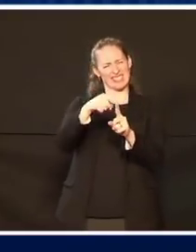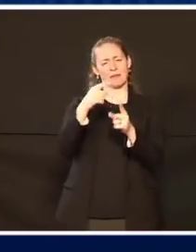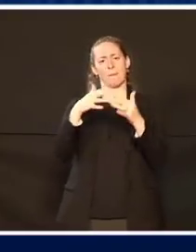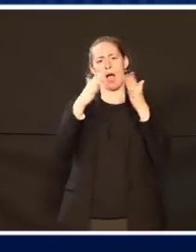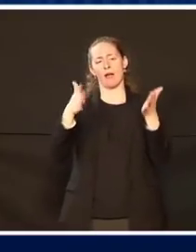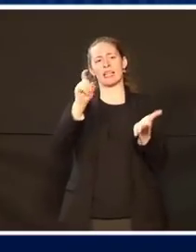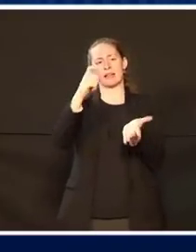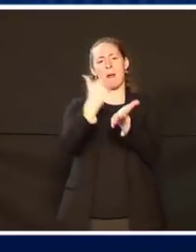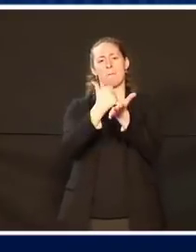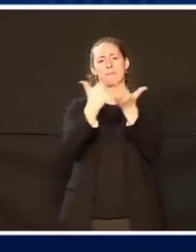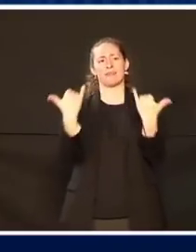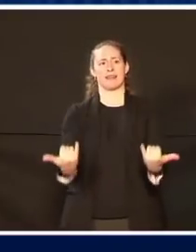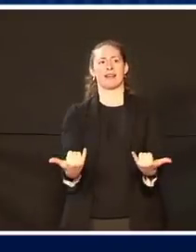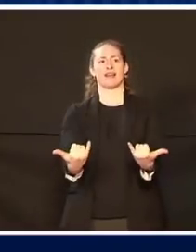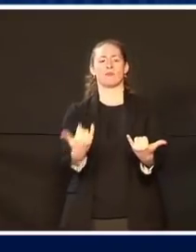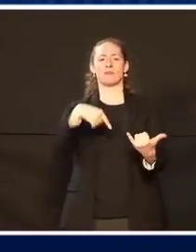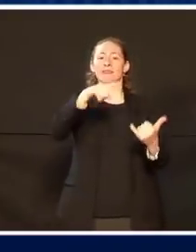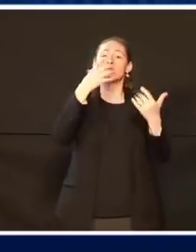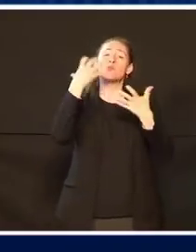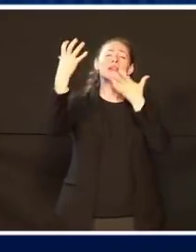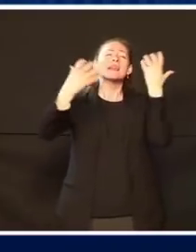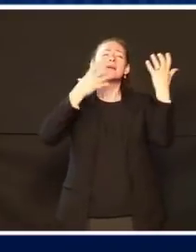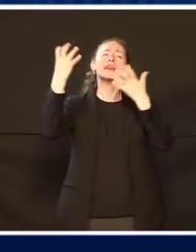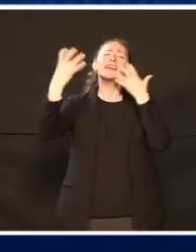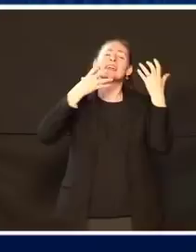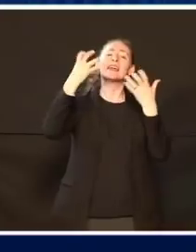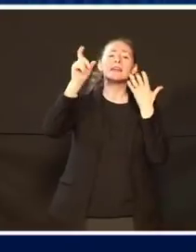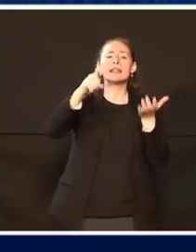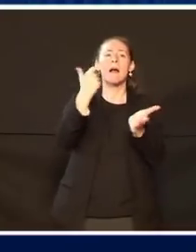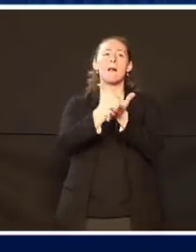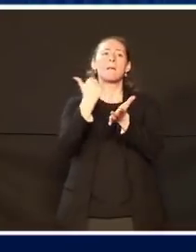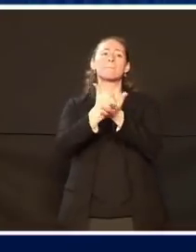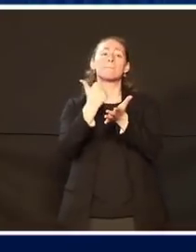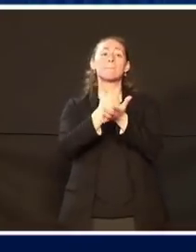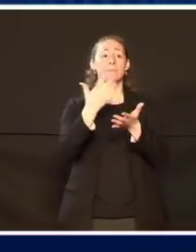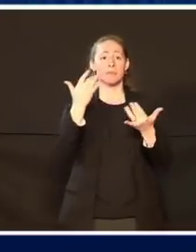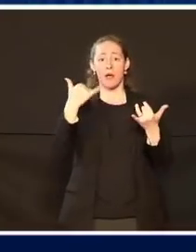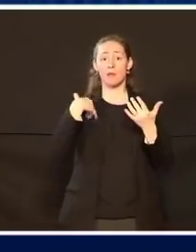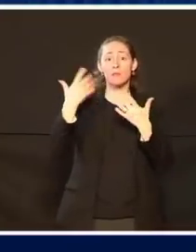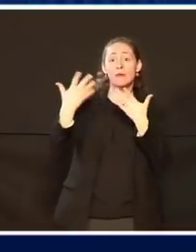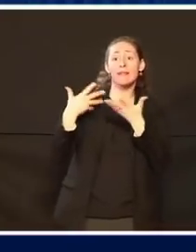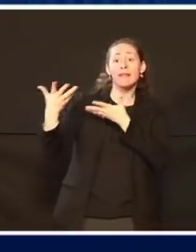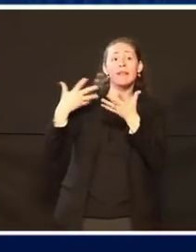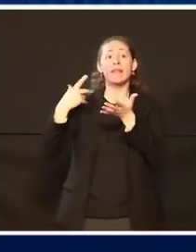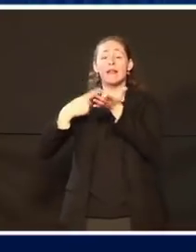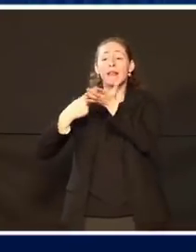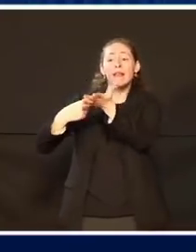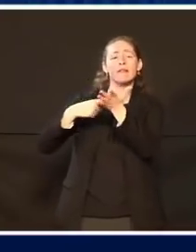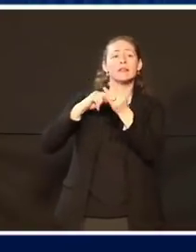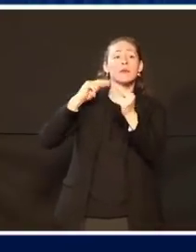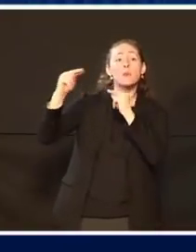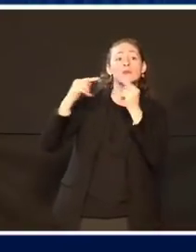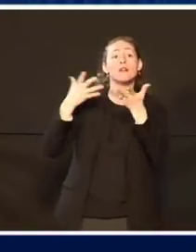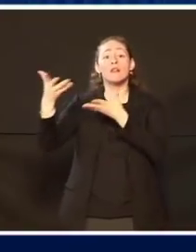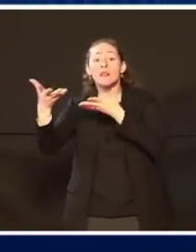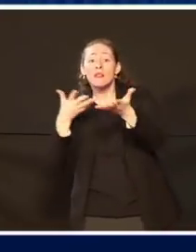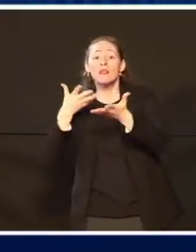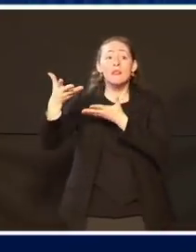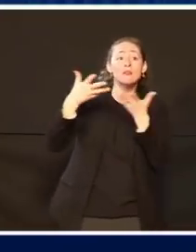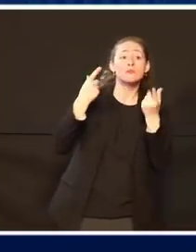helfen. So schnell es geht. Wir dürfen uns nicht verzetteln oder einen Kompromiss über einen